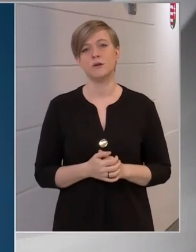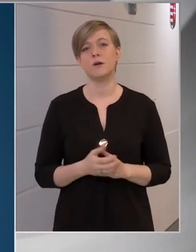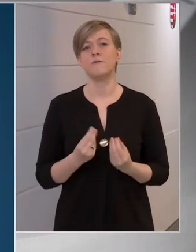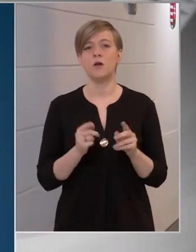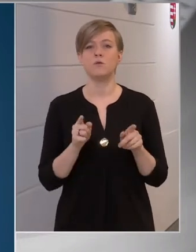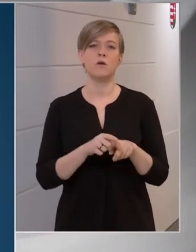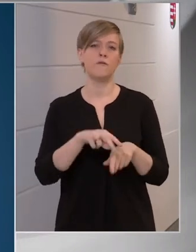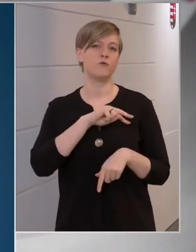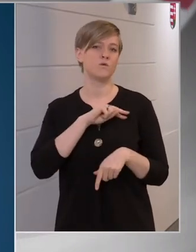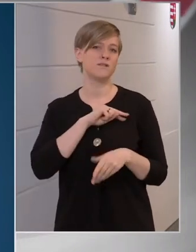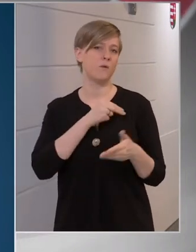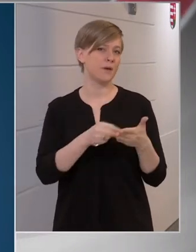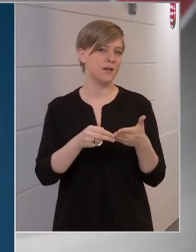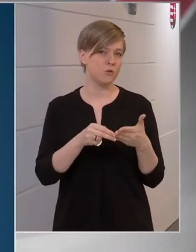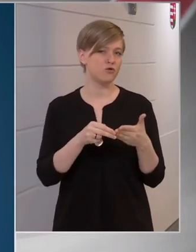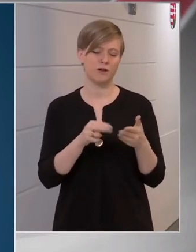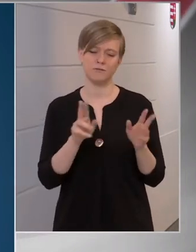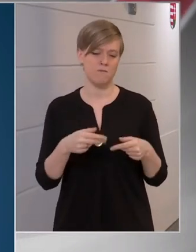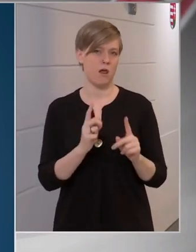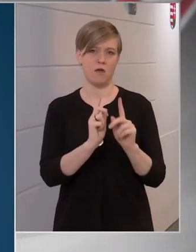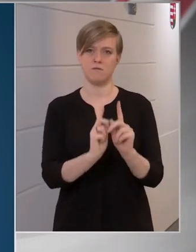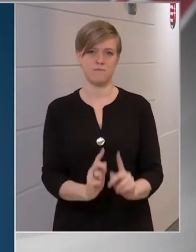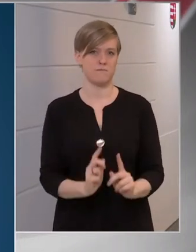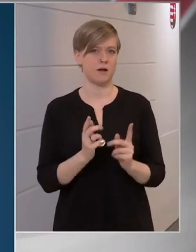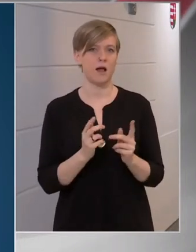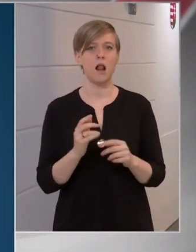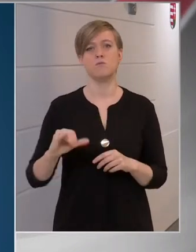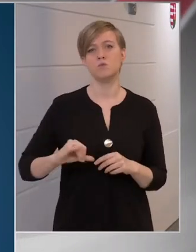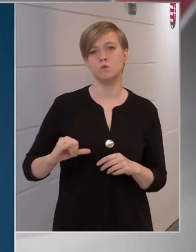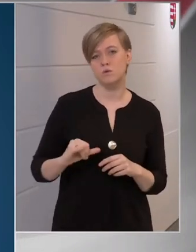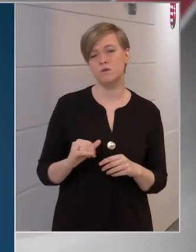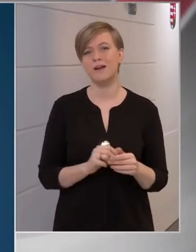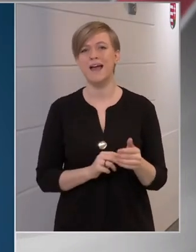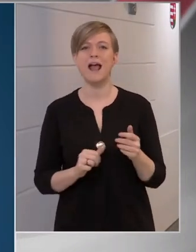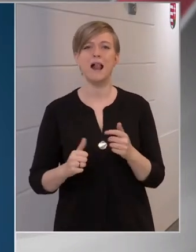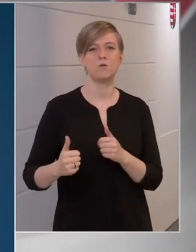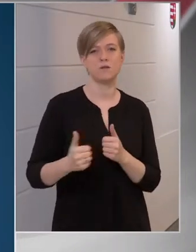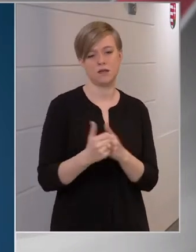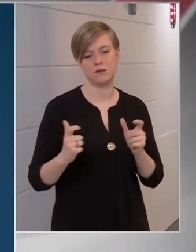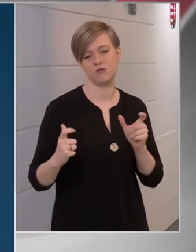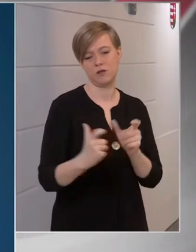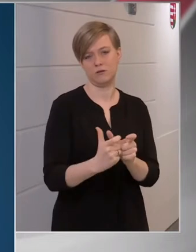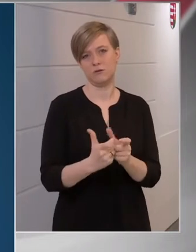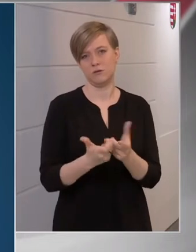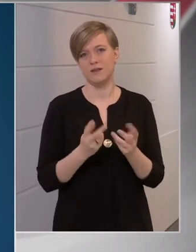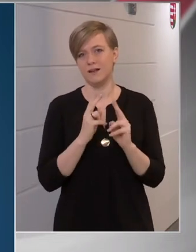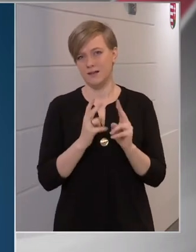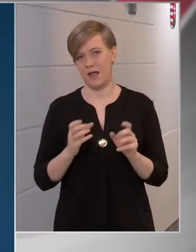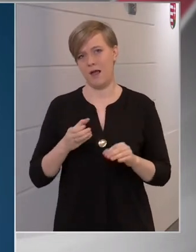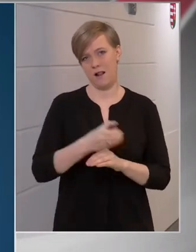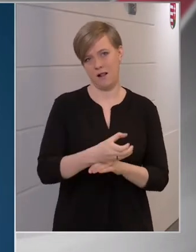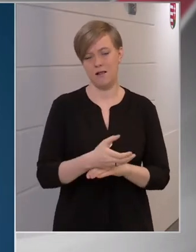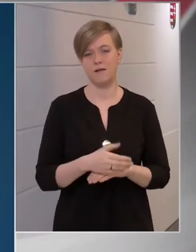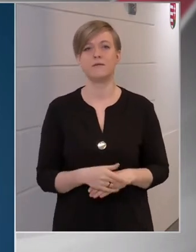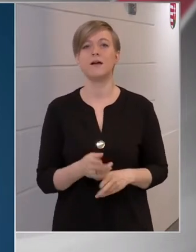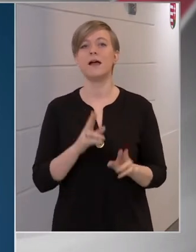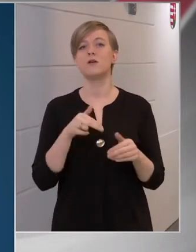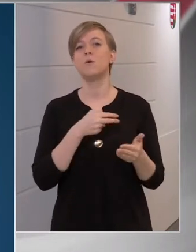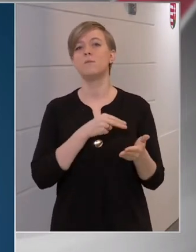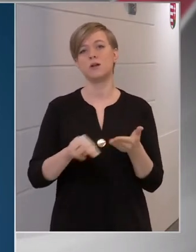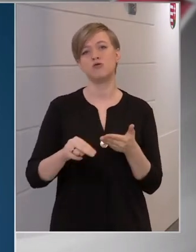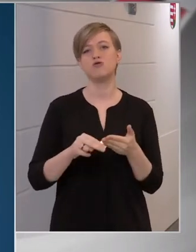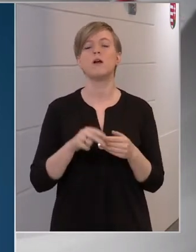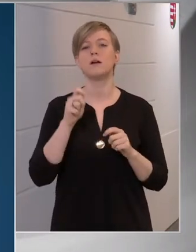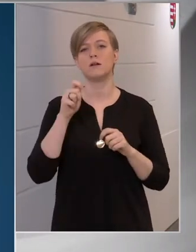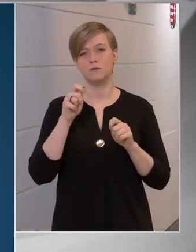funkciói a bíróságnak, amik nem állhatnak le. Tehát a bűnözőket előzetesletartóztatásba kell helyezni, erről a bírósági